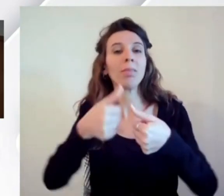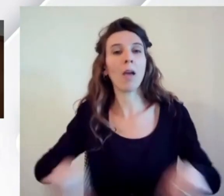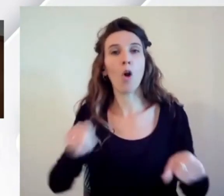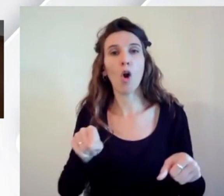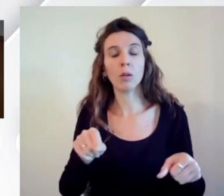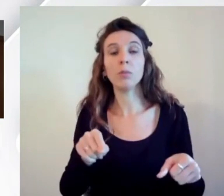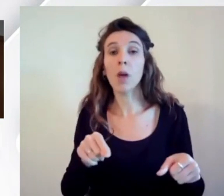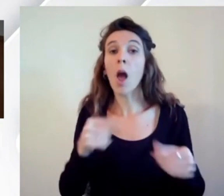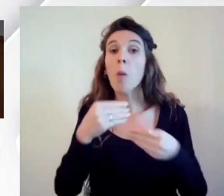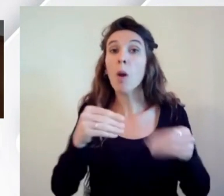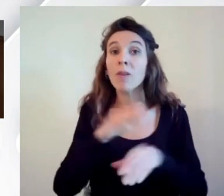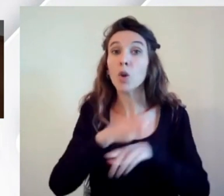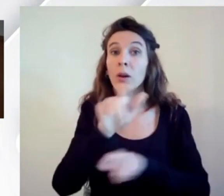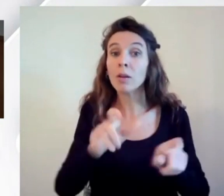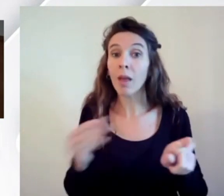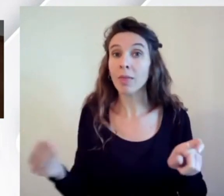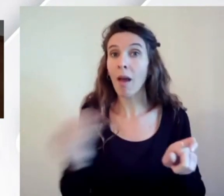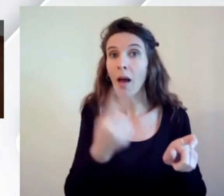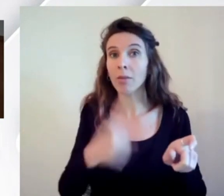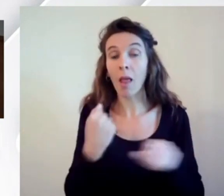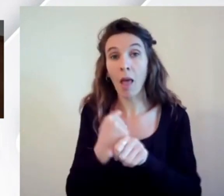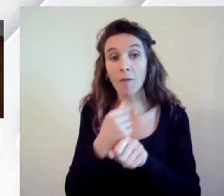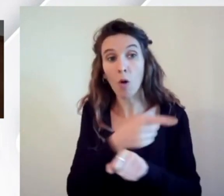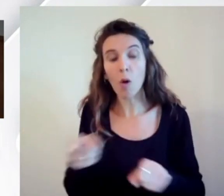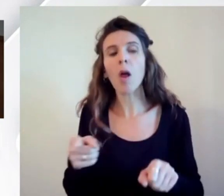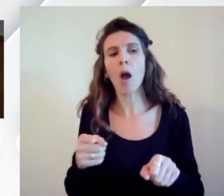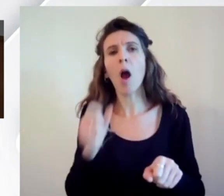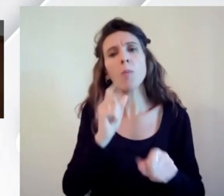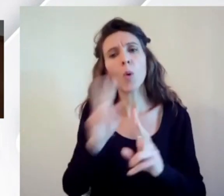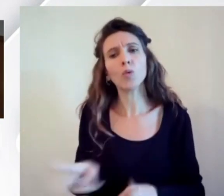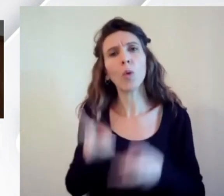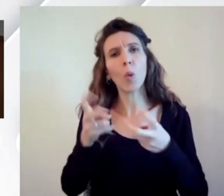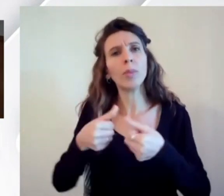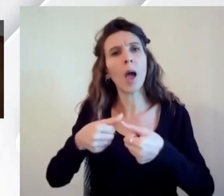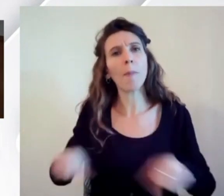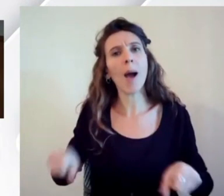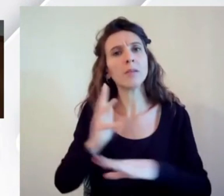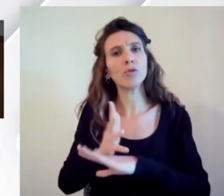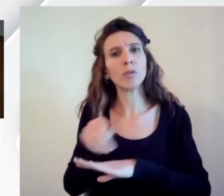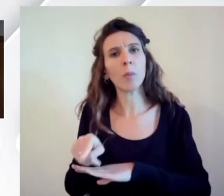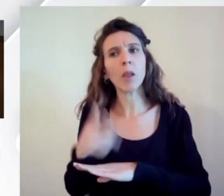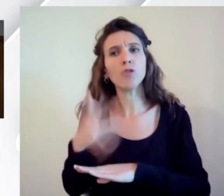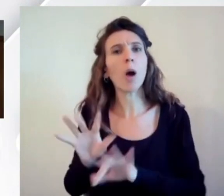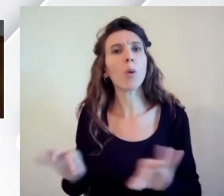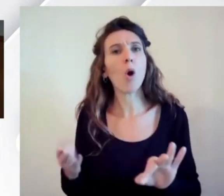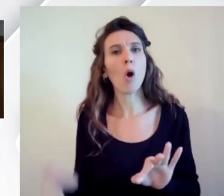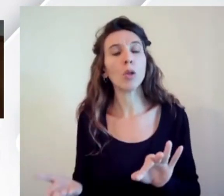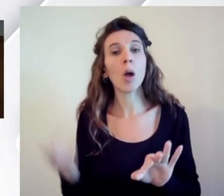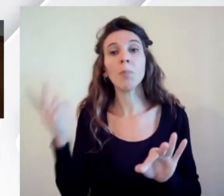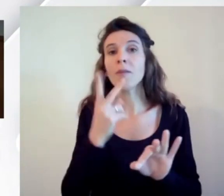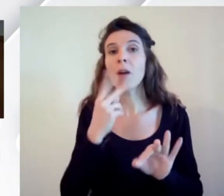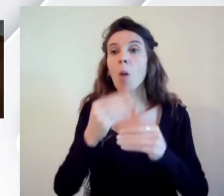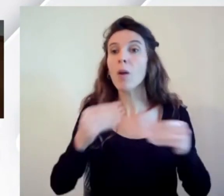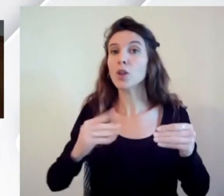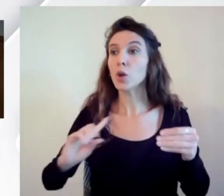possono poggiare la propria professione nel by default già costruito ma tutti noi professionisti